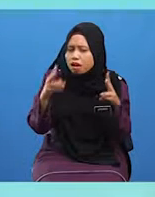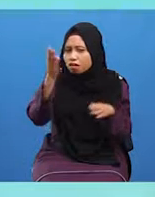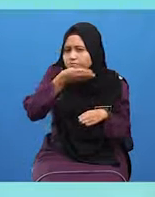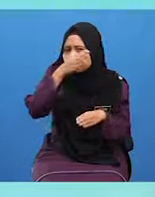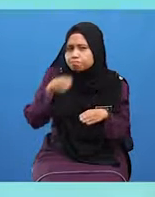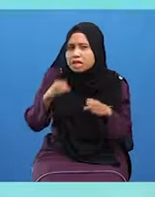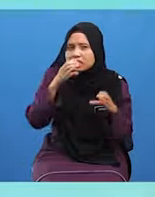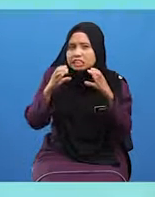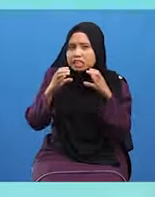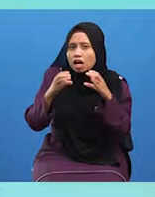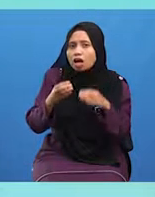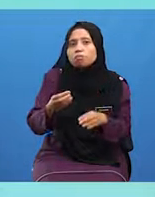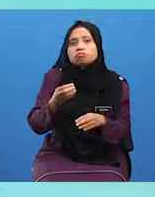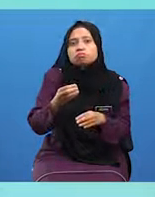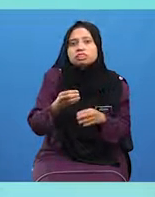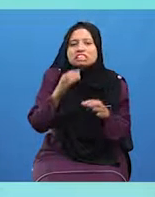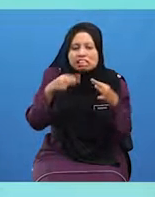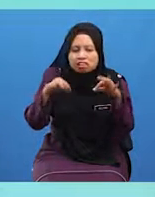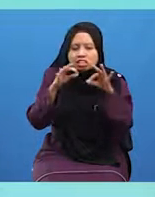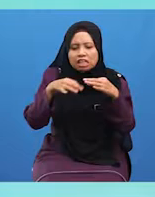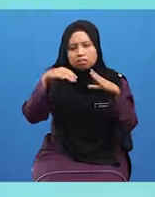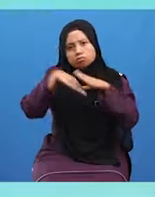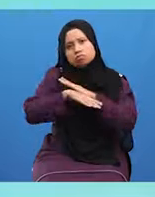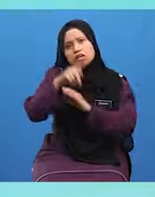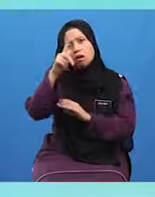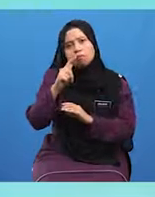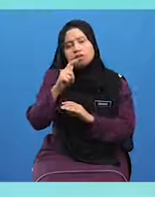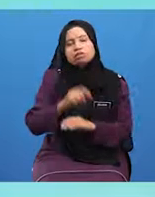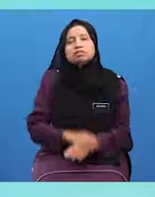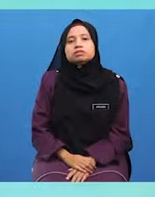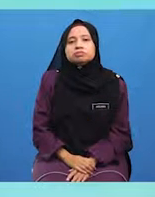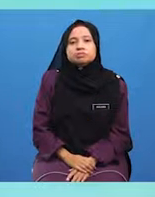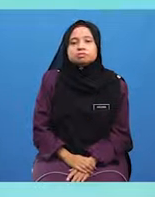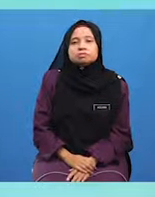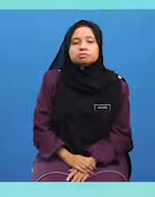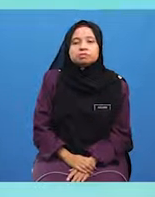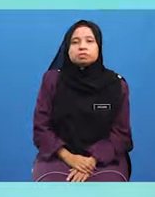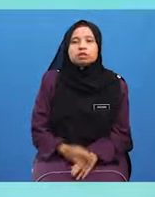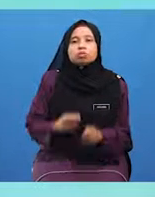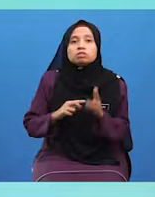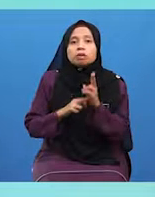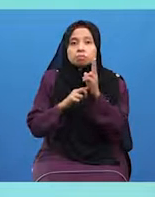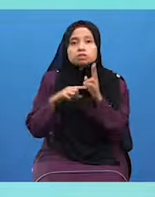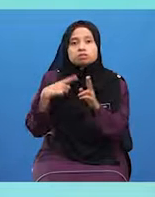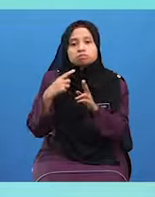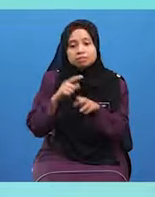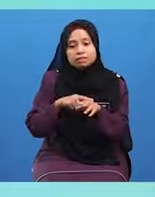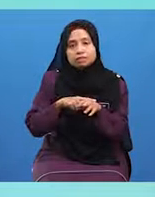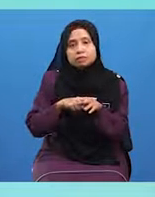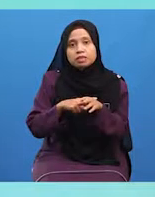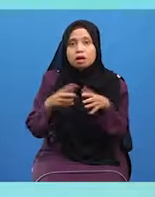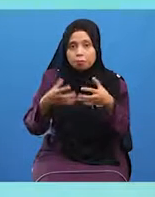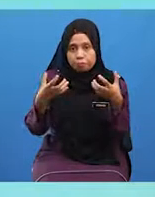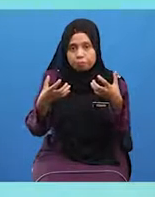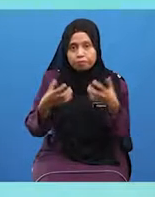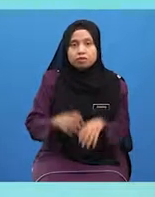Dilarang Bercakap Atau Bersembang Di Dalam Tandas Atau Bilik Air Terutama Ketika Kodok Hajat